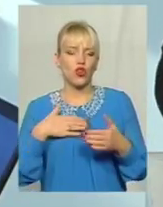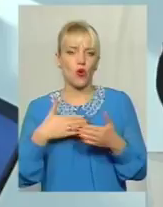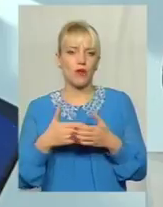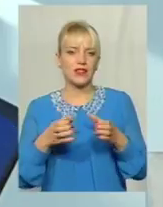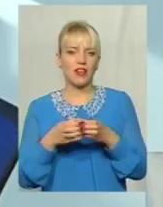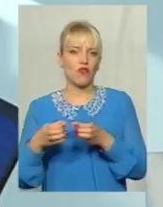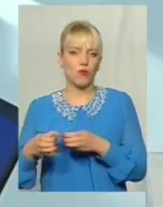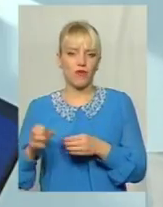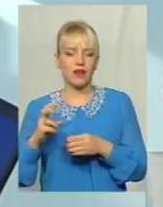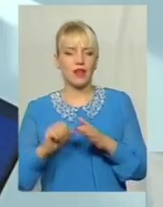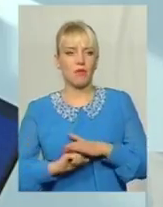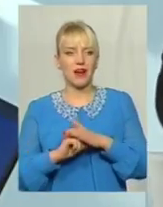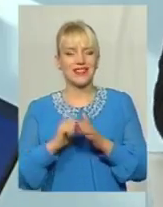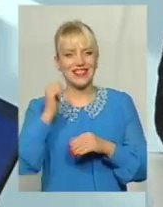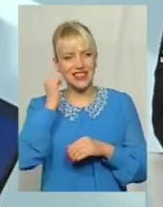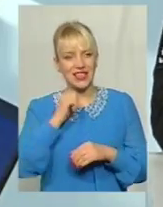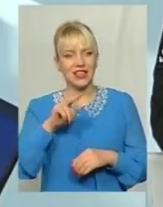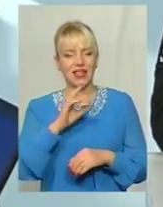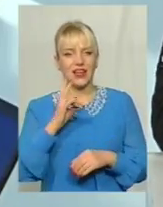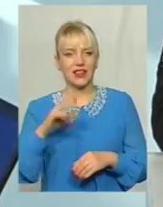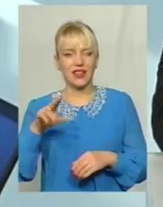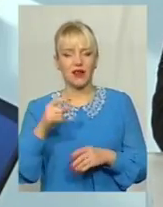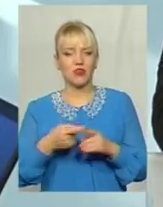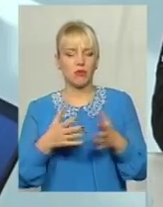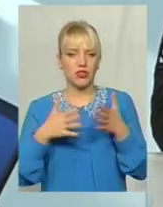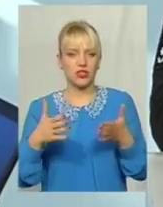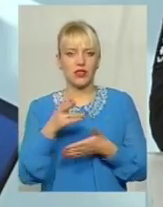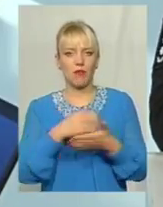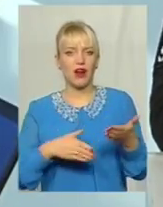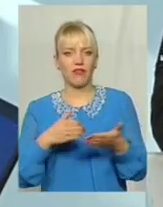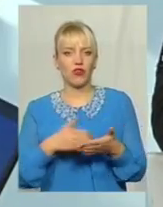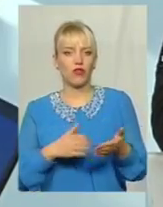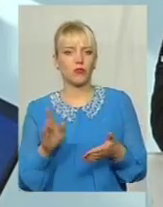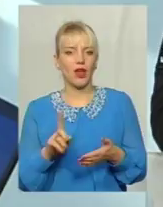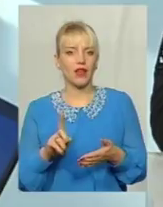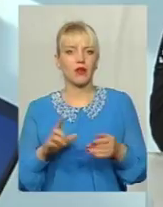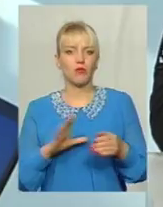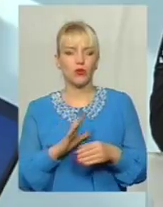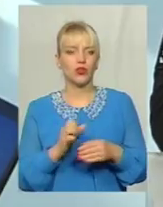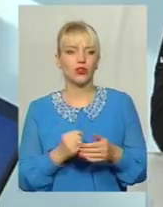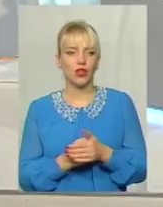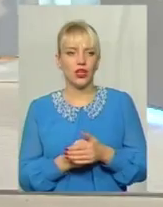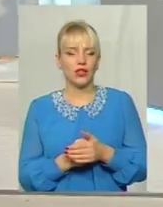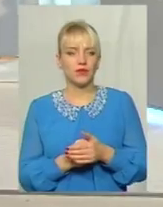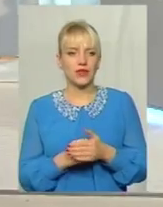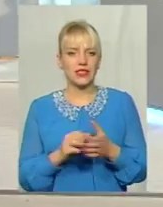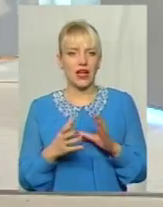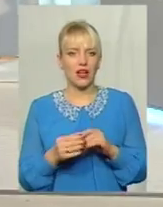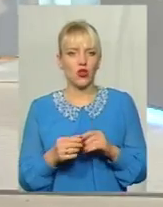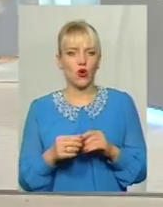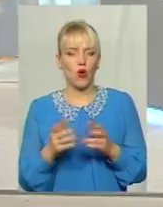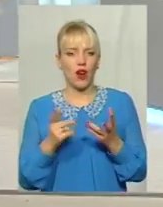застарілих радянських ДНД Ми їх більшість ліквідовуємо Які були виключно для ліку Загального математичного